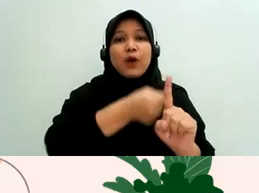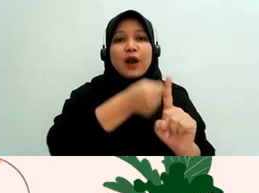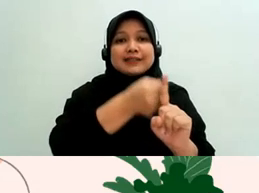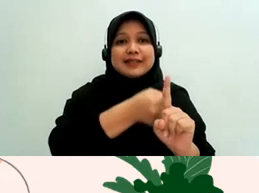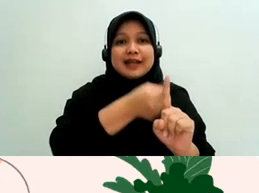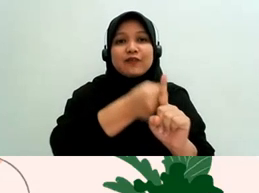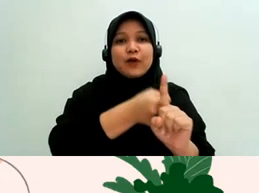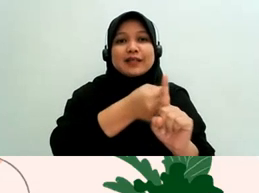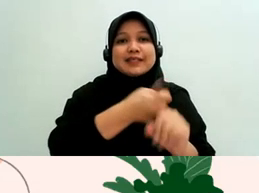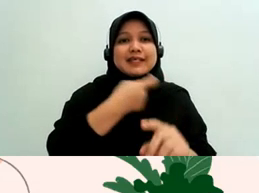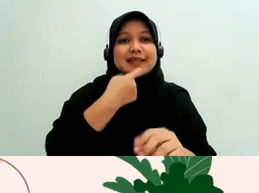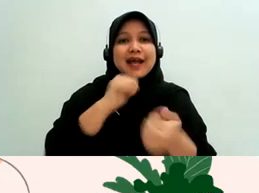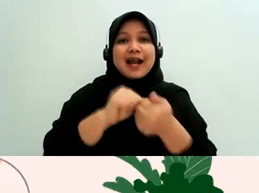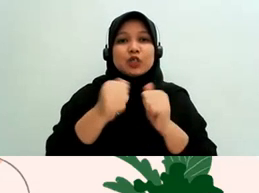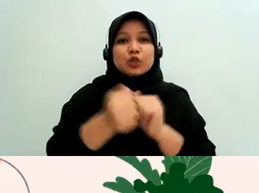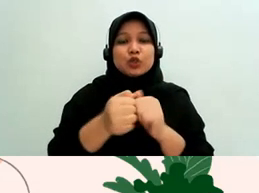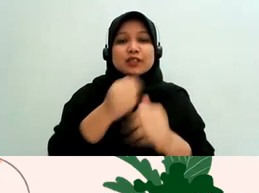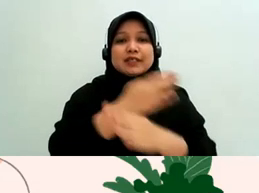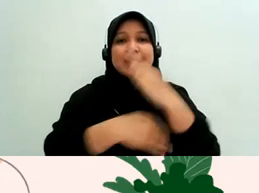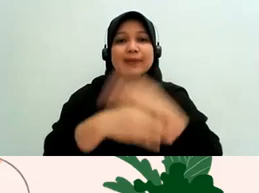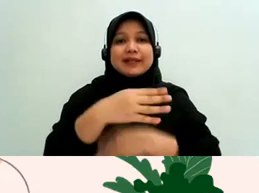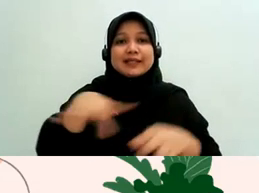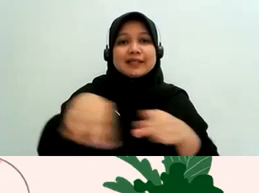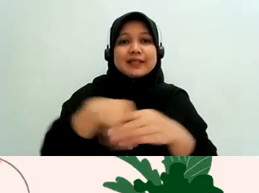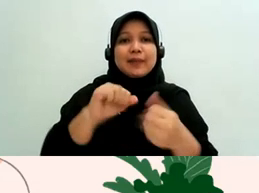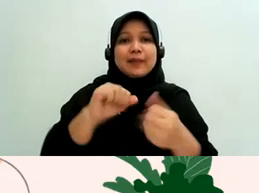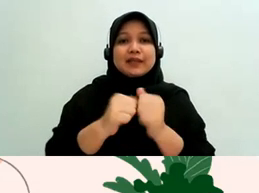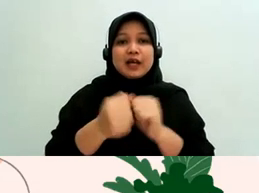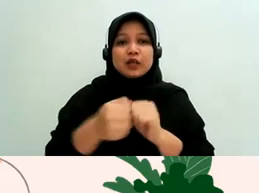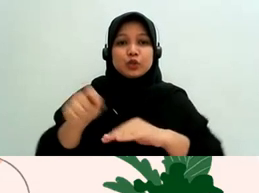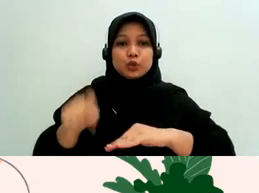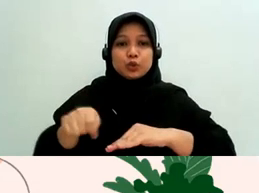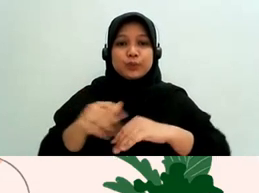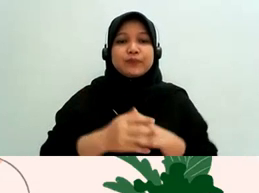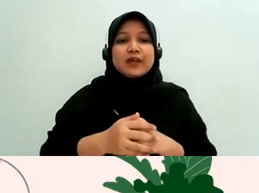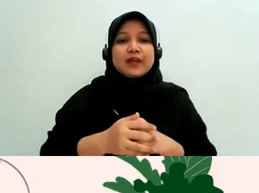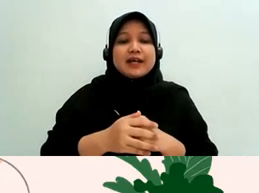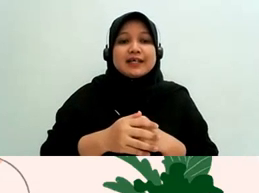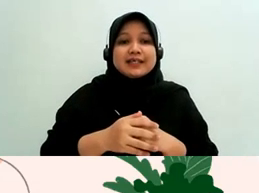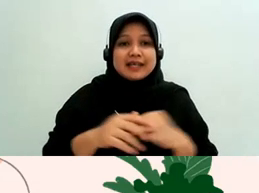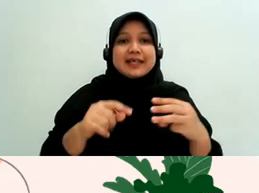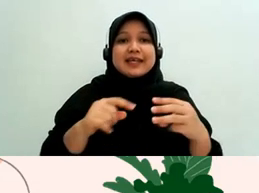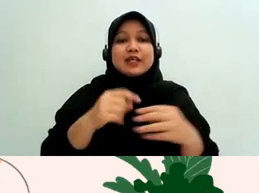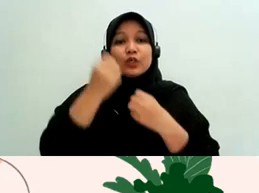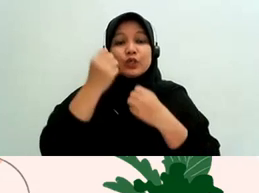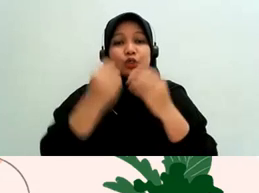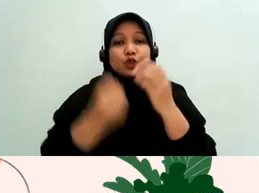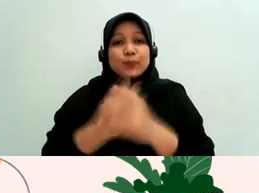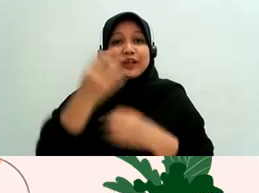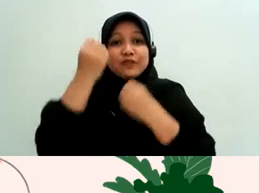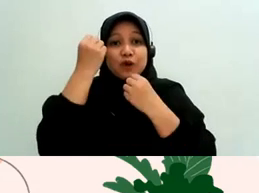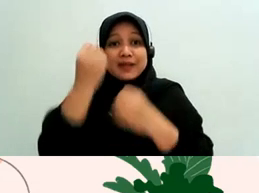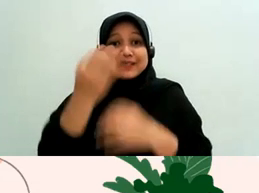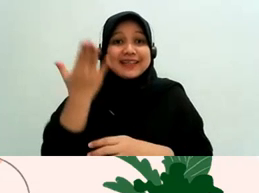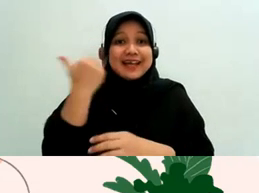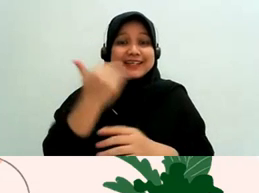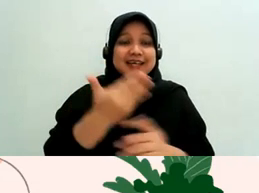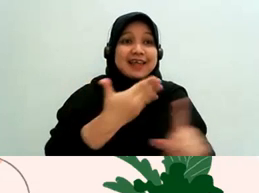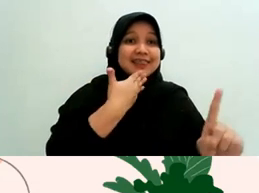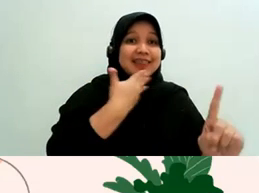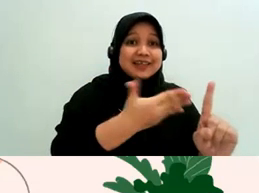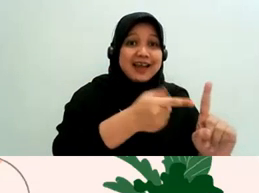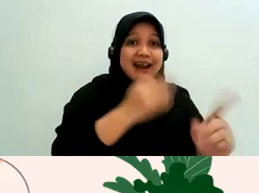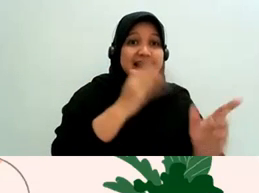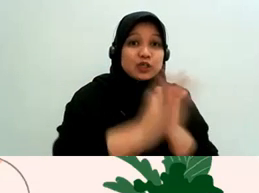jadi teman-teman bisa lihat tiga sumber informasi sekunder ini antara lain selain sih pejabat-pejabat yang tadi saya